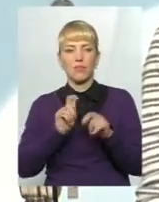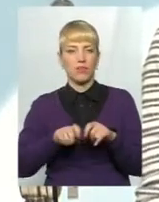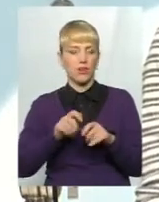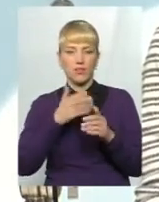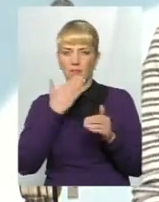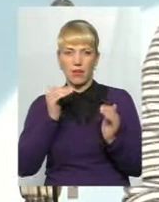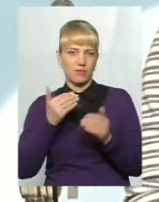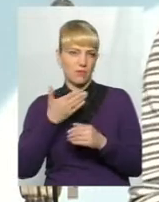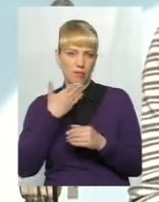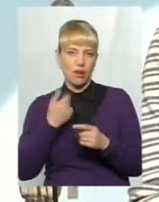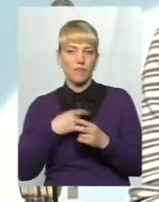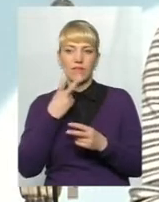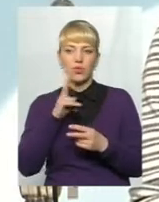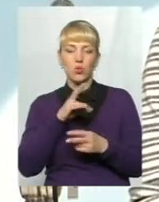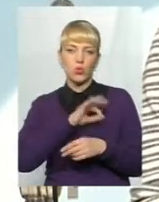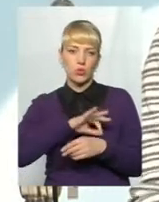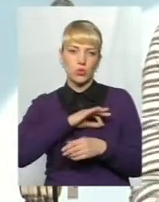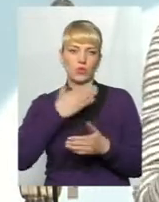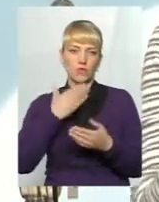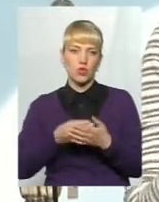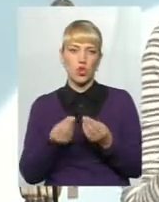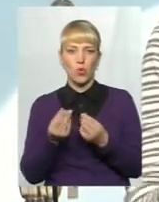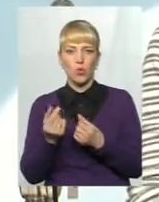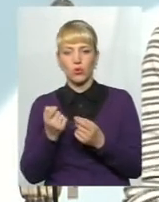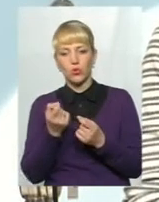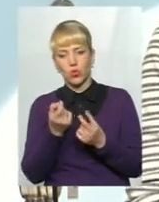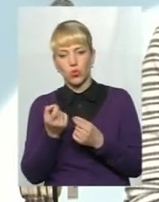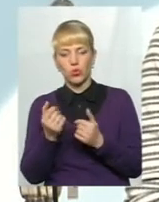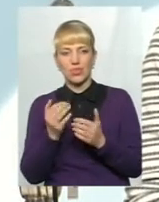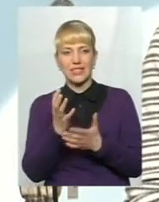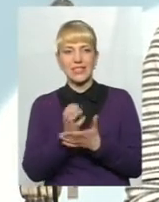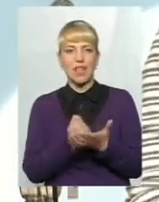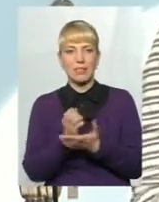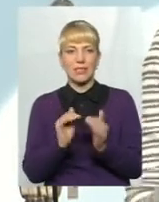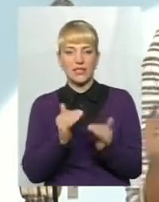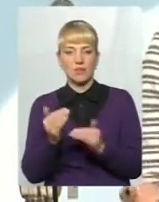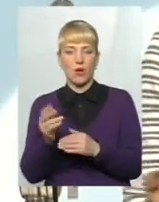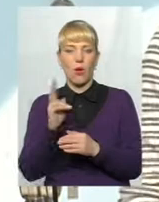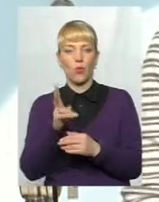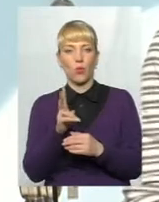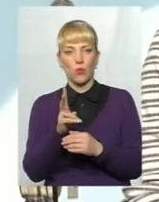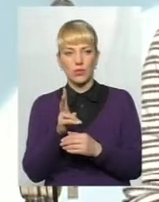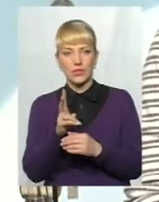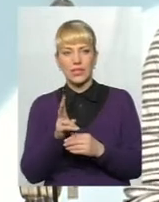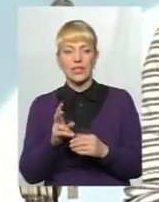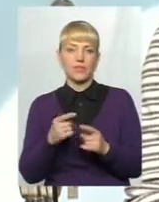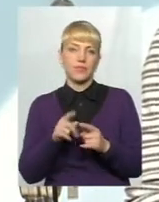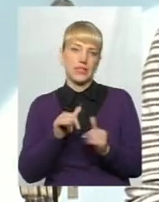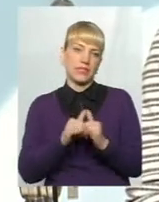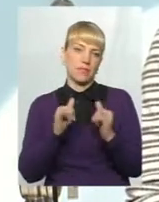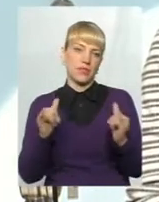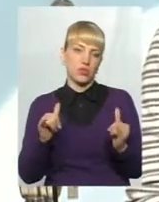зменшилася. Деякі, видно, користувалися своєю готівкою трішечки. Запаси зменшилися в деяких випадках і